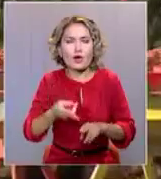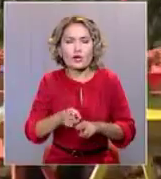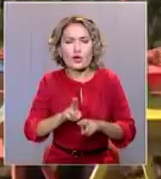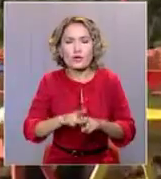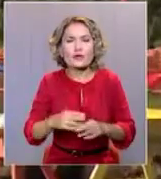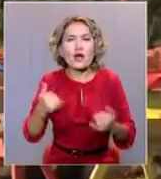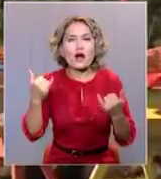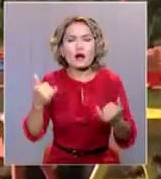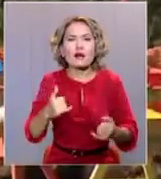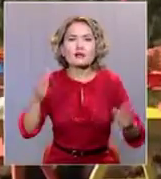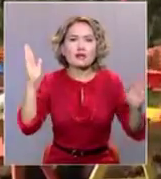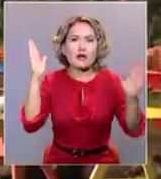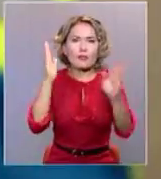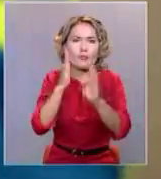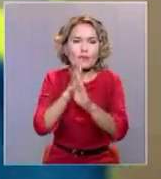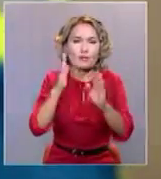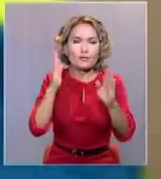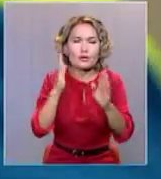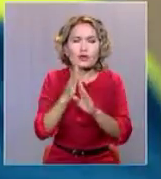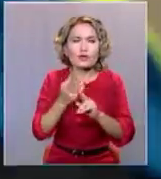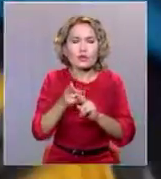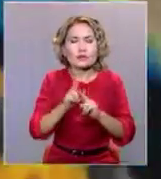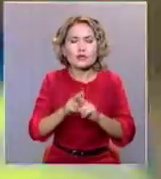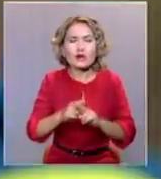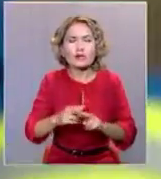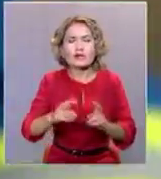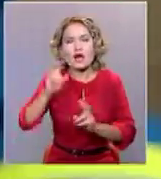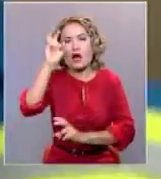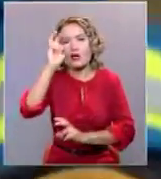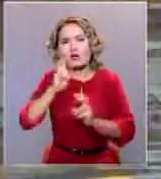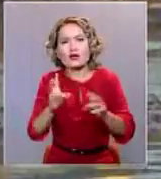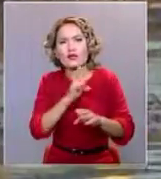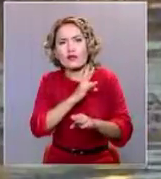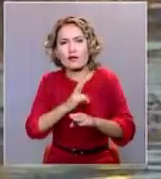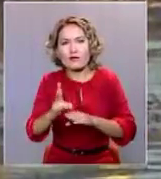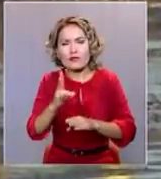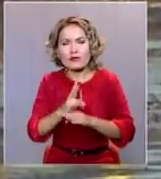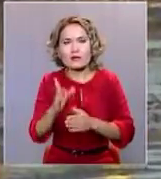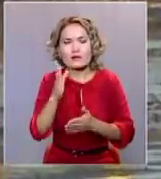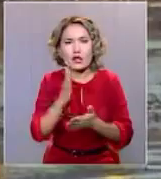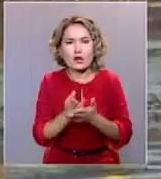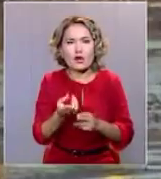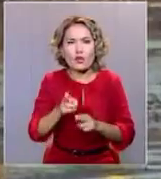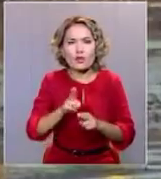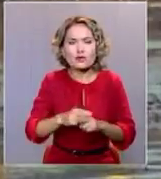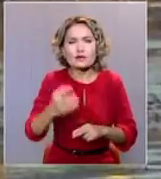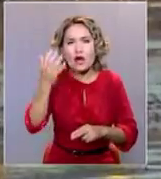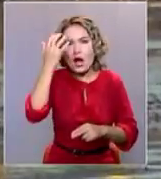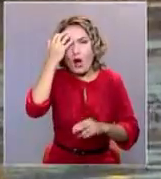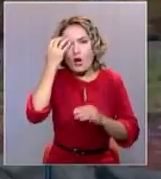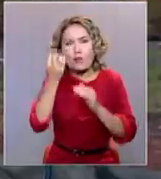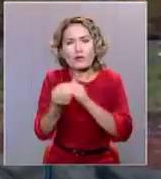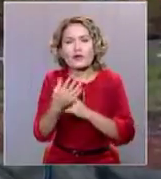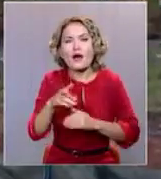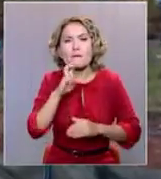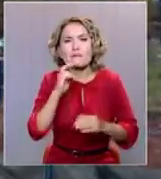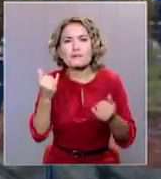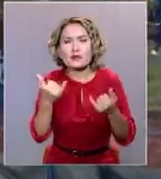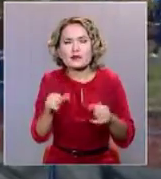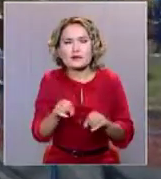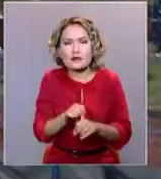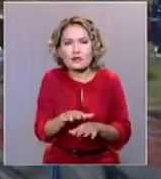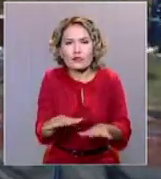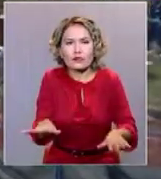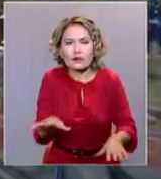Мұнайдың төгілі өсебеп болды. Бұл апат маусымайында орналған. Алайда қадағалаушы орғындар сексер сайқылғанын күтіп, енді оның